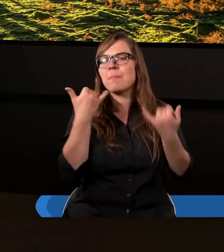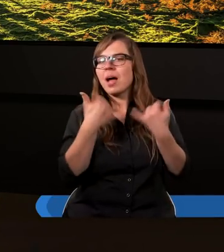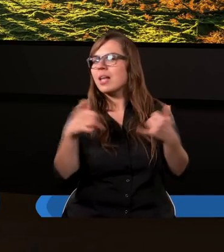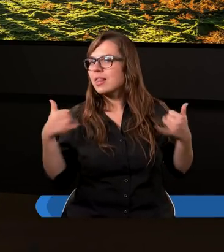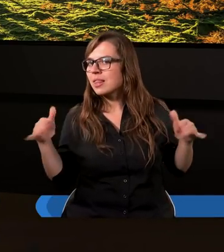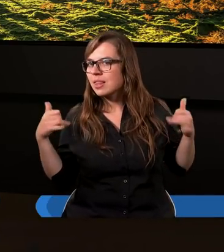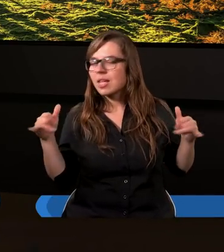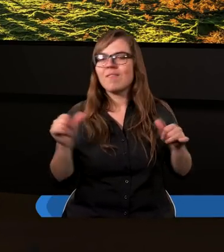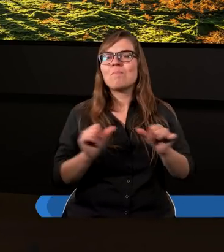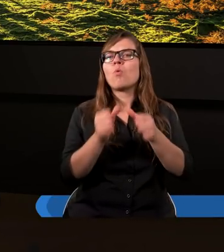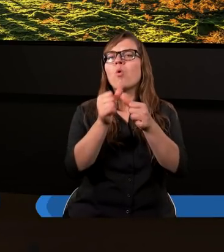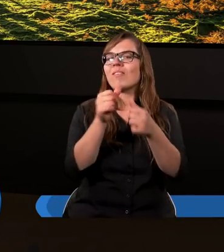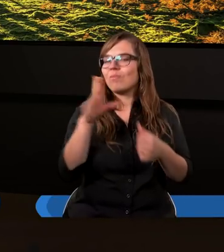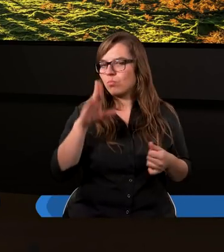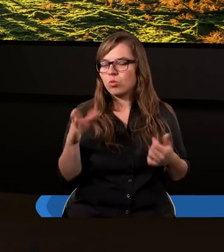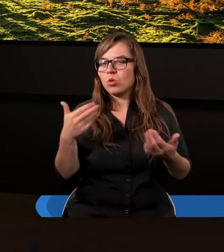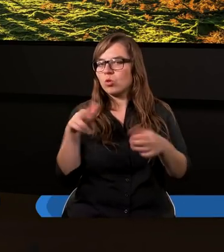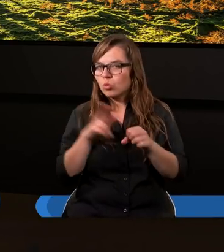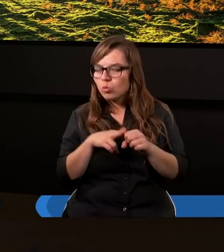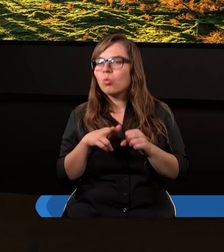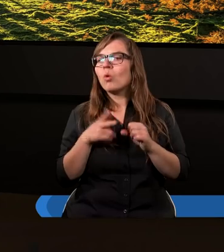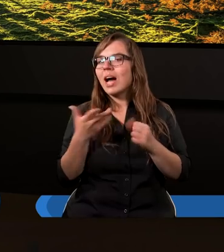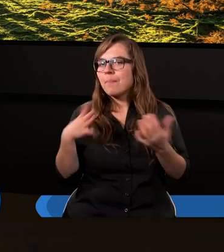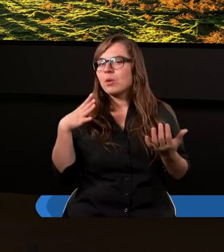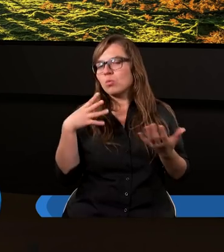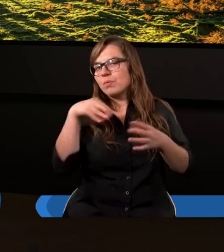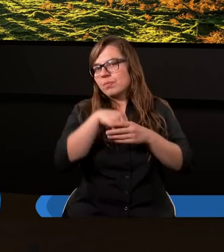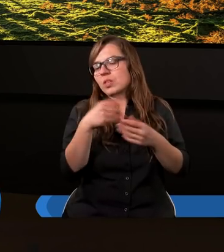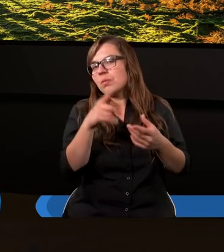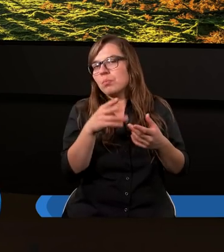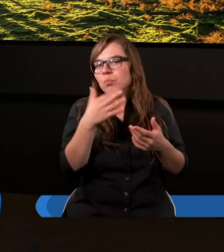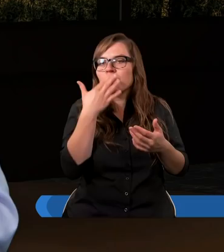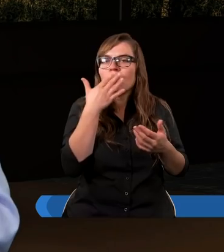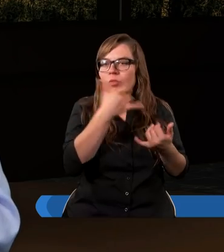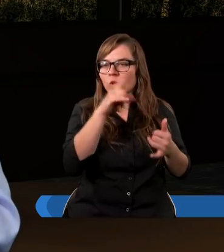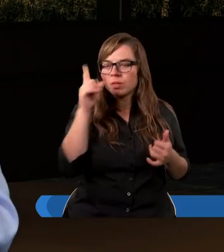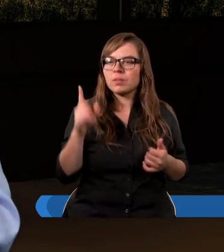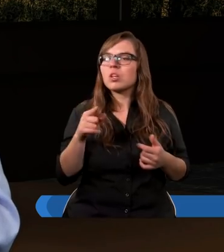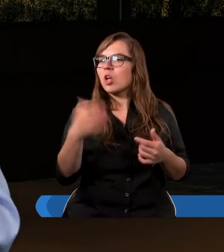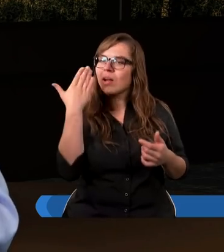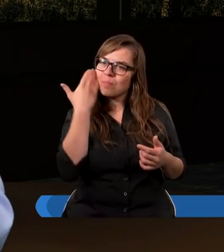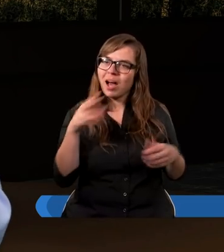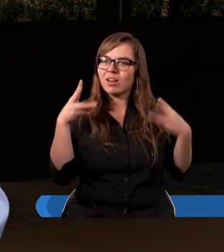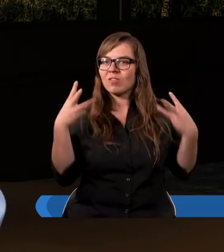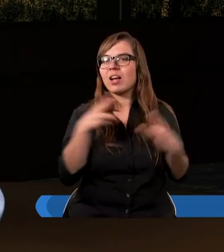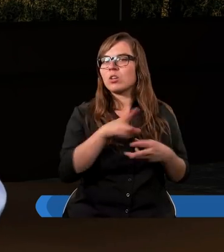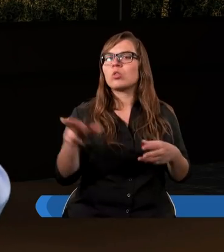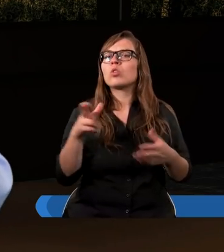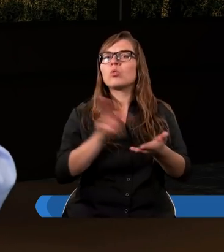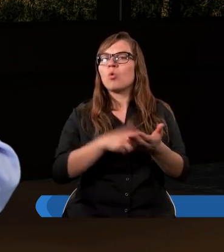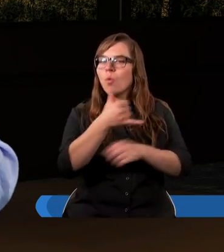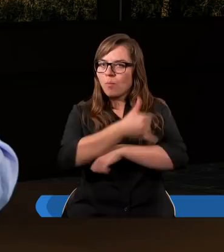tego wyrobóstwa, które było w tej miejscowości. Tak, to jest bardzo ważna rzecz, którą